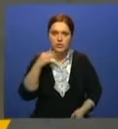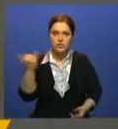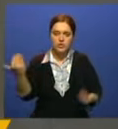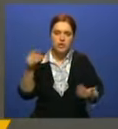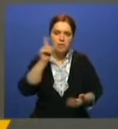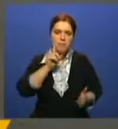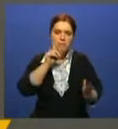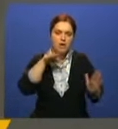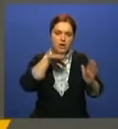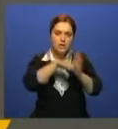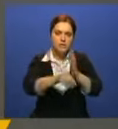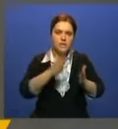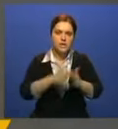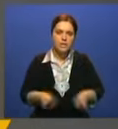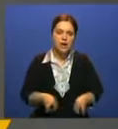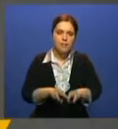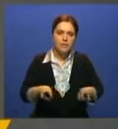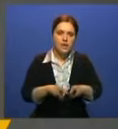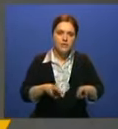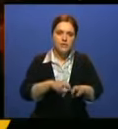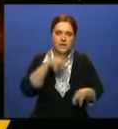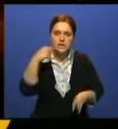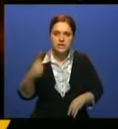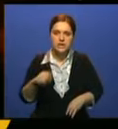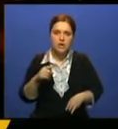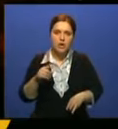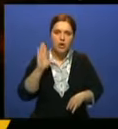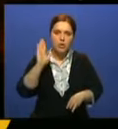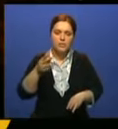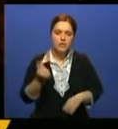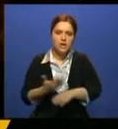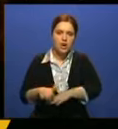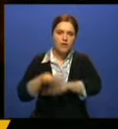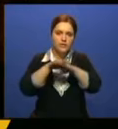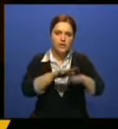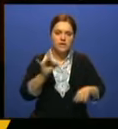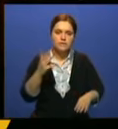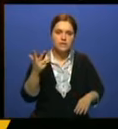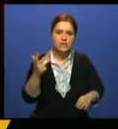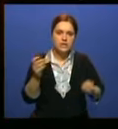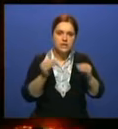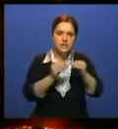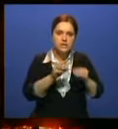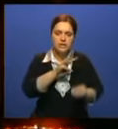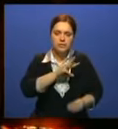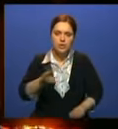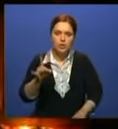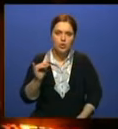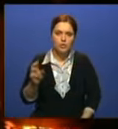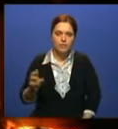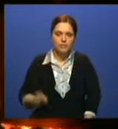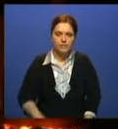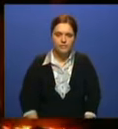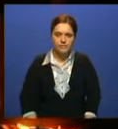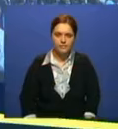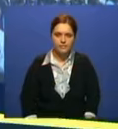них находятся в пунктах временного размещения. Правительство России выделит пострадавшим материальную помощь в размере 310 миллионов